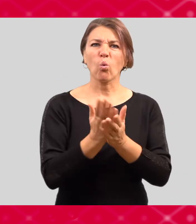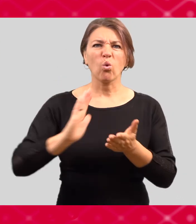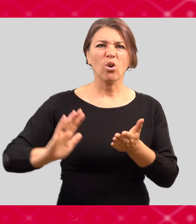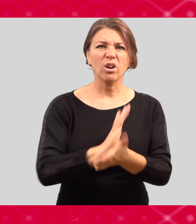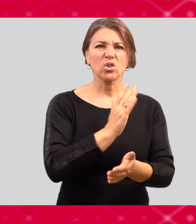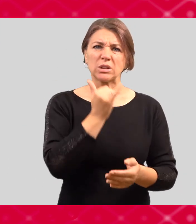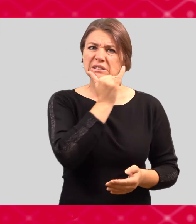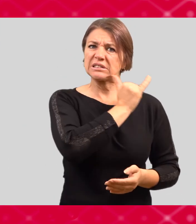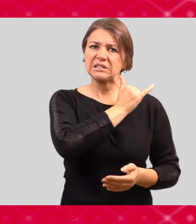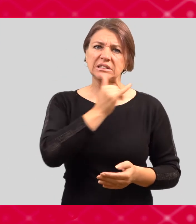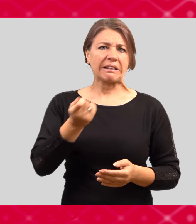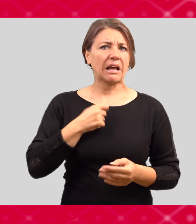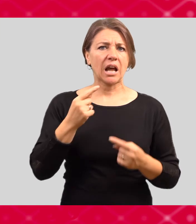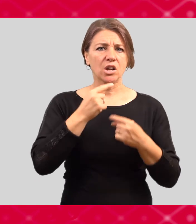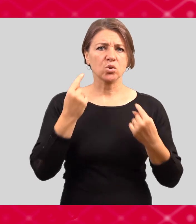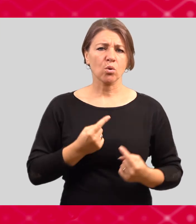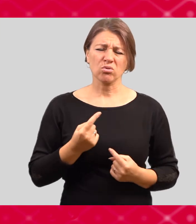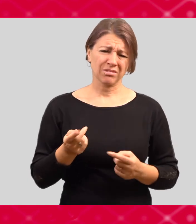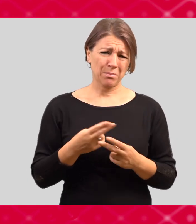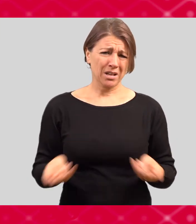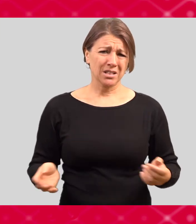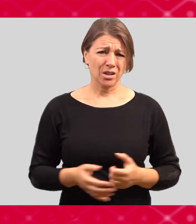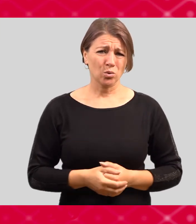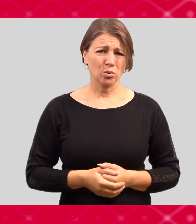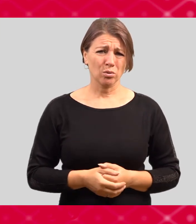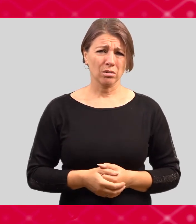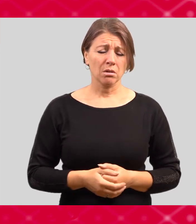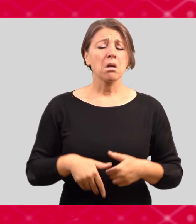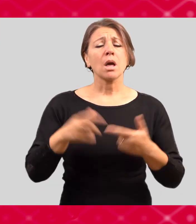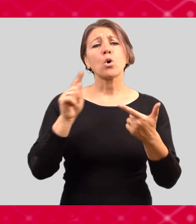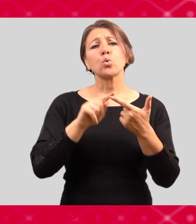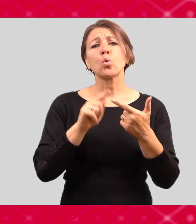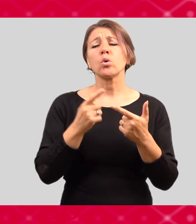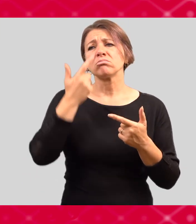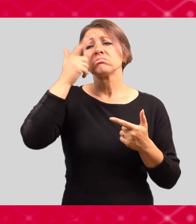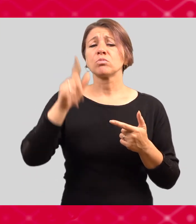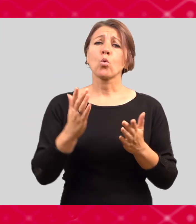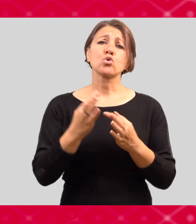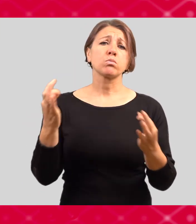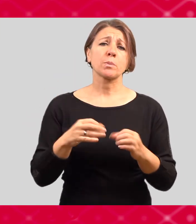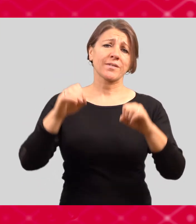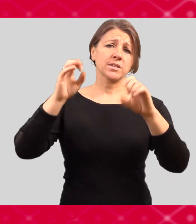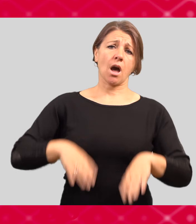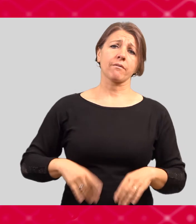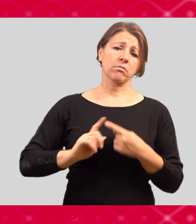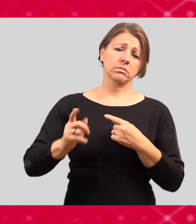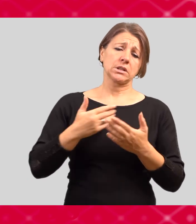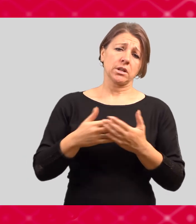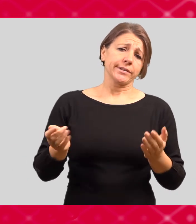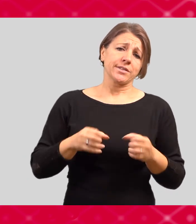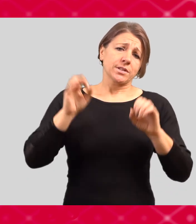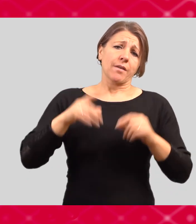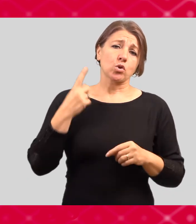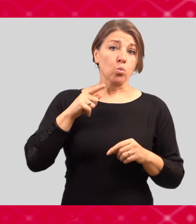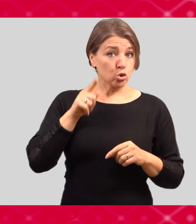Nebo když si to dáváme sami za venu, že kdybychom přišli jinak oblečení nebo neřekli to a to, nebo